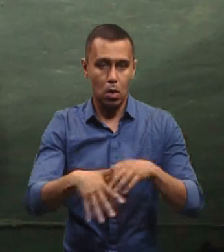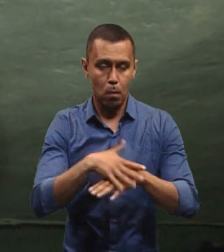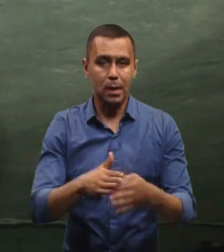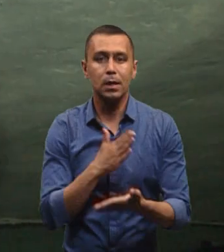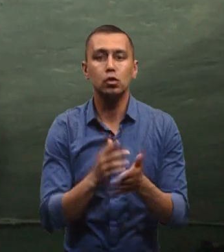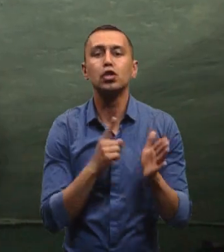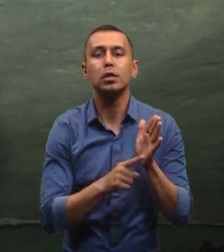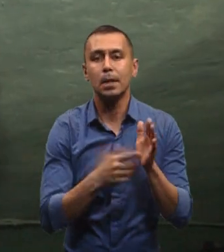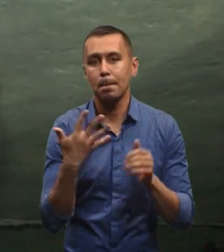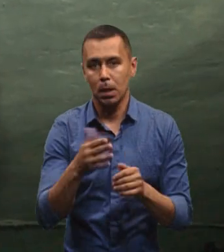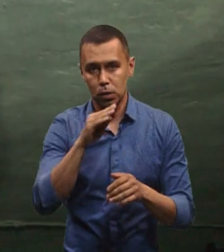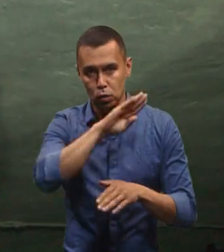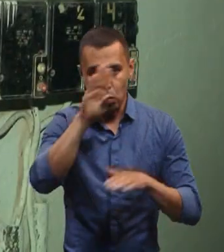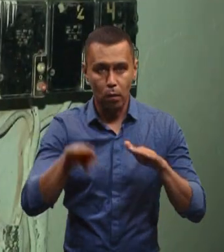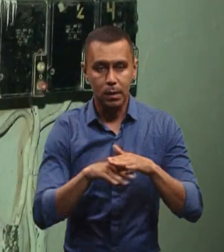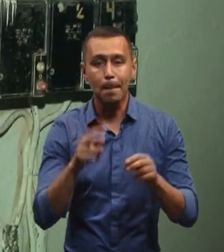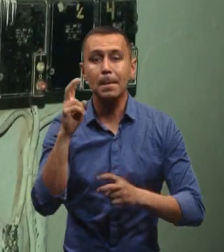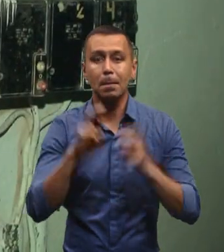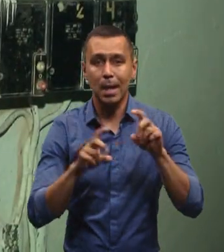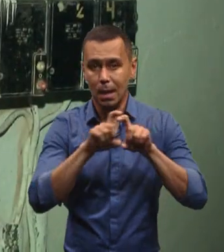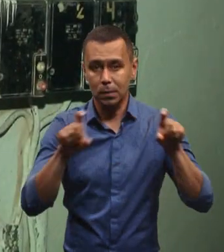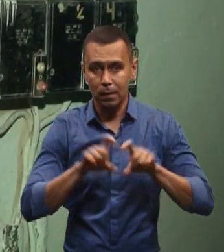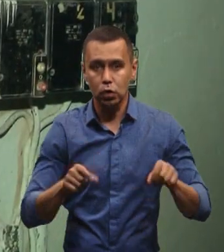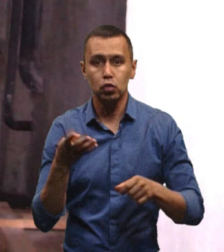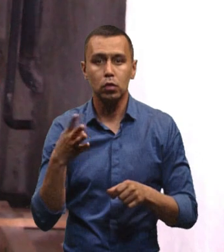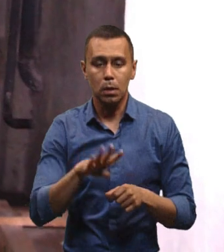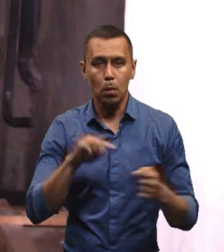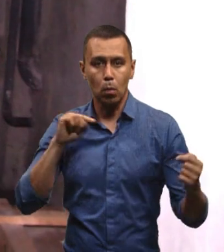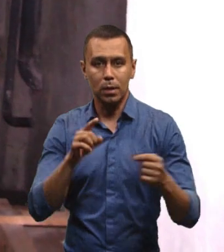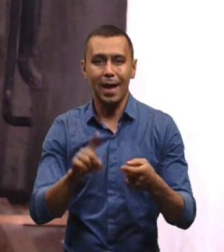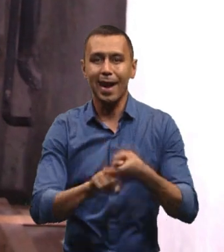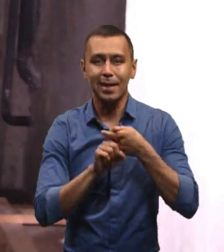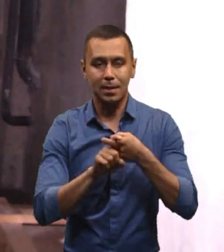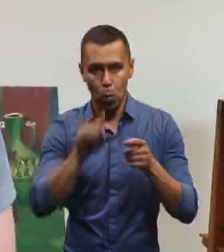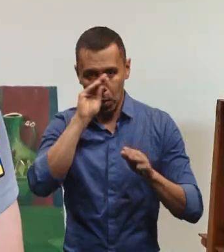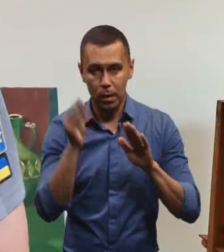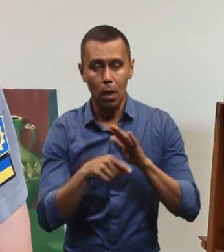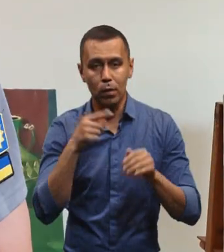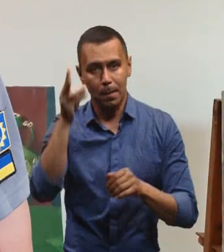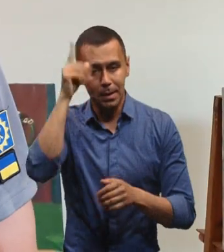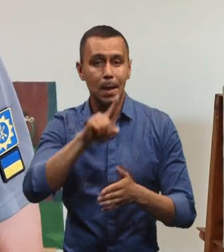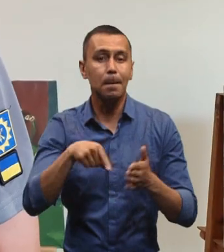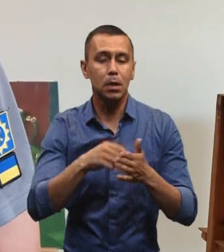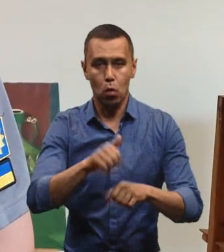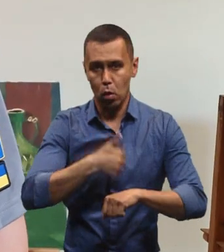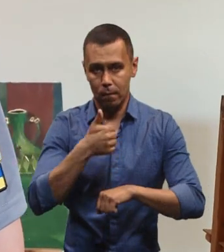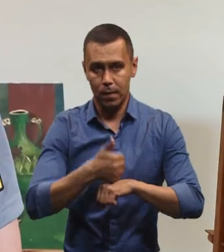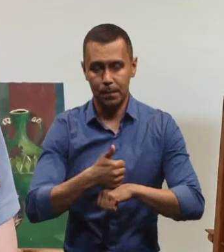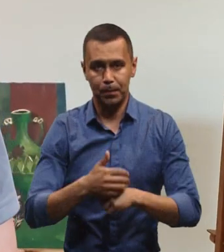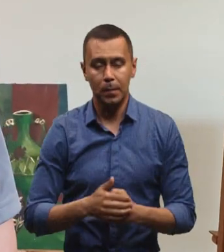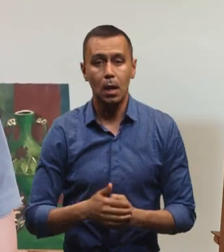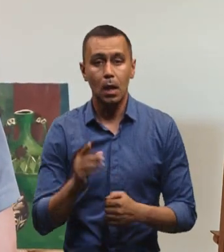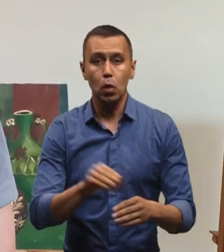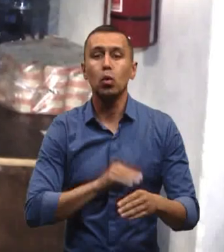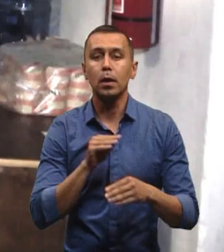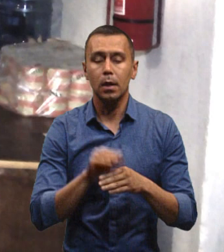існує 65 сховищ на підприємствах та чотири протирадіаційні укриття, каже Хмельницький міський голова Олександр Семчишин.